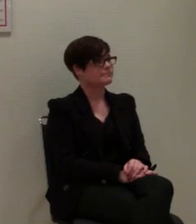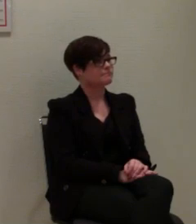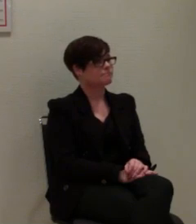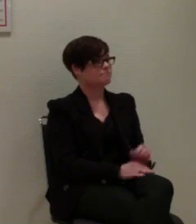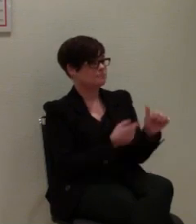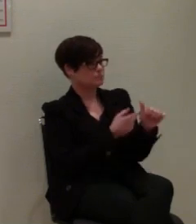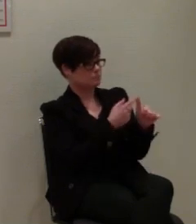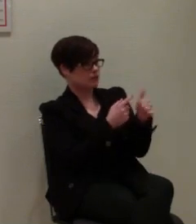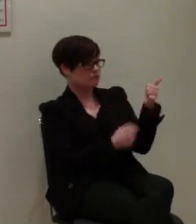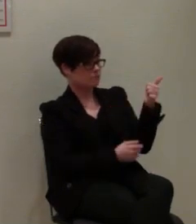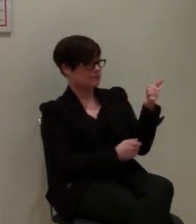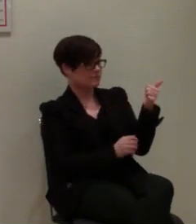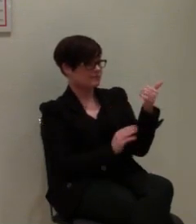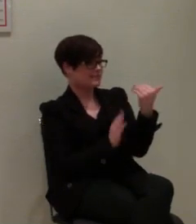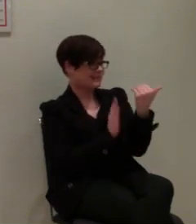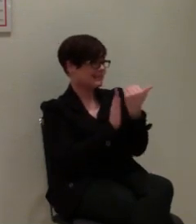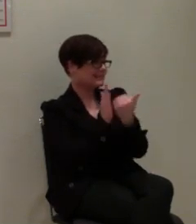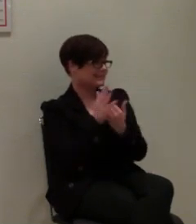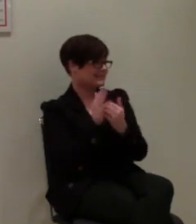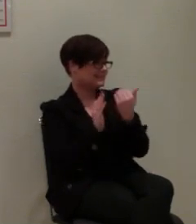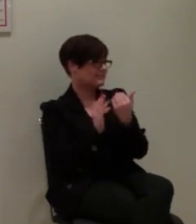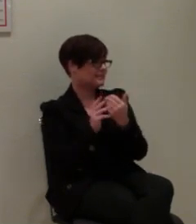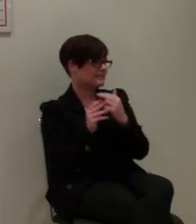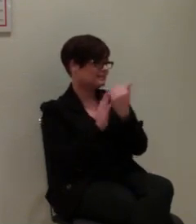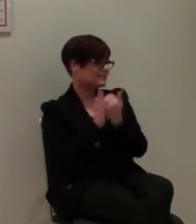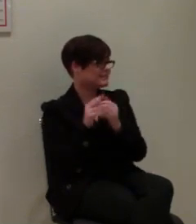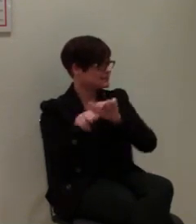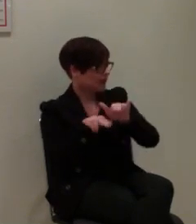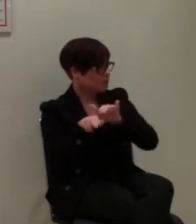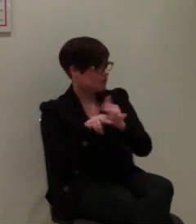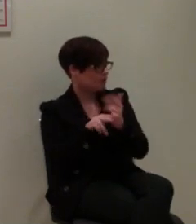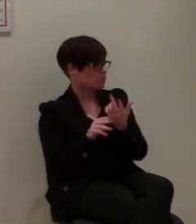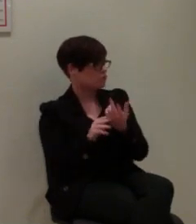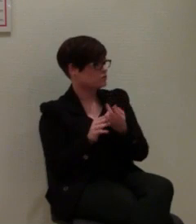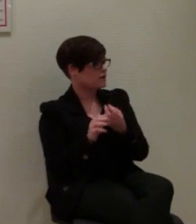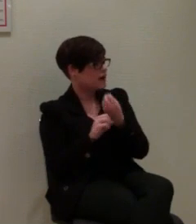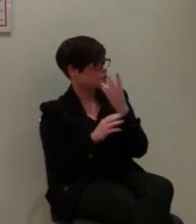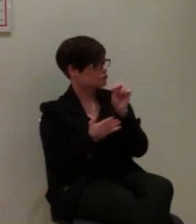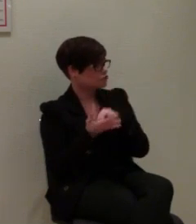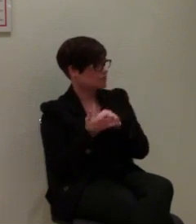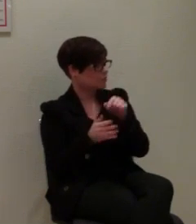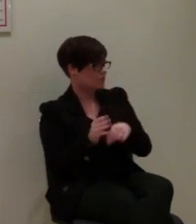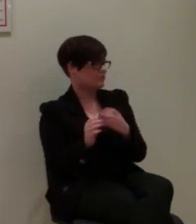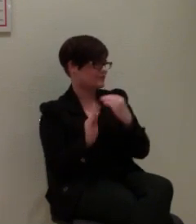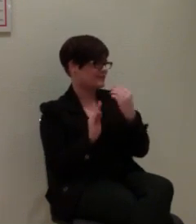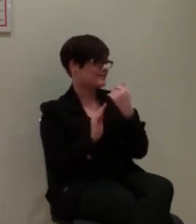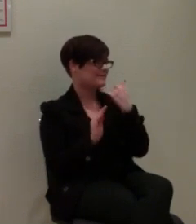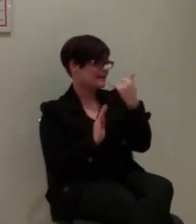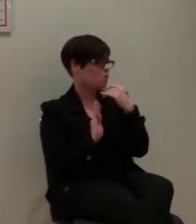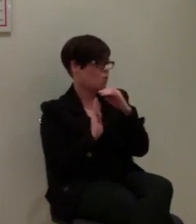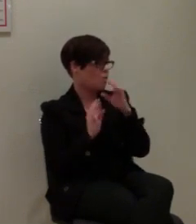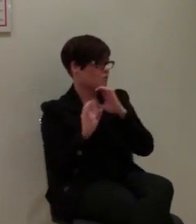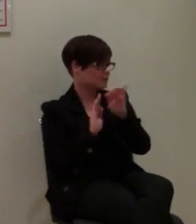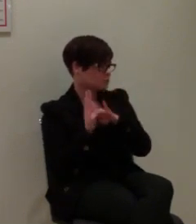Zum einen die gesetzliche Regulierung, so wie sie stand heute, gerade im Telekommunikationsgesetz und in den